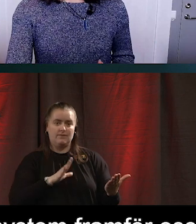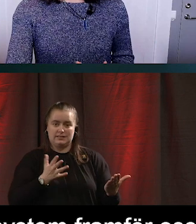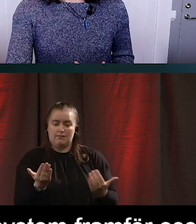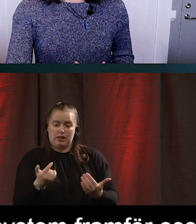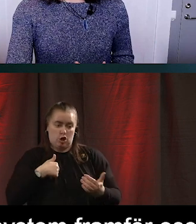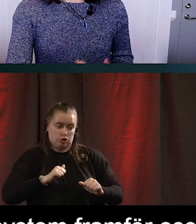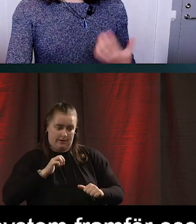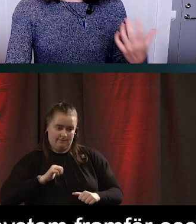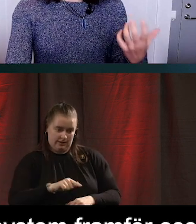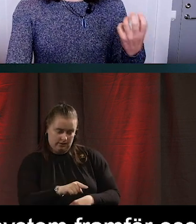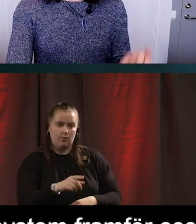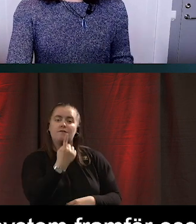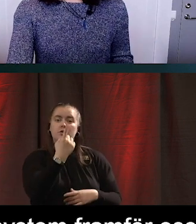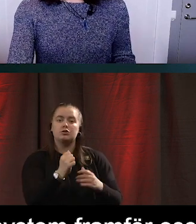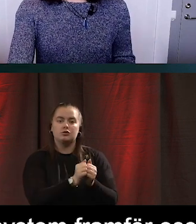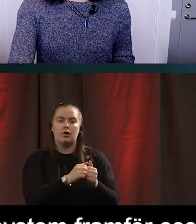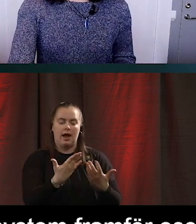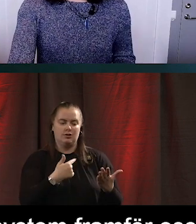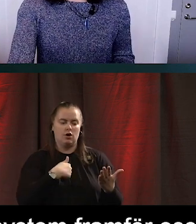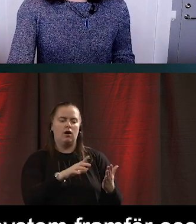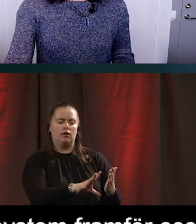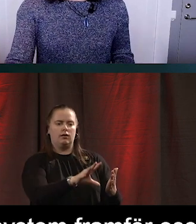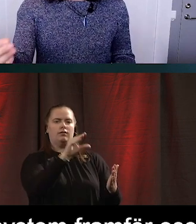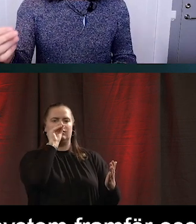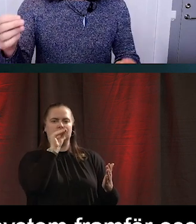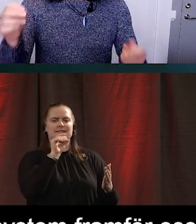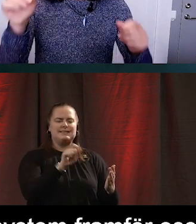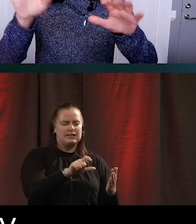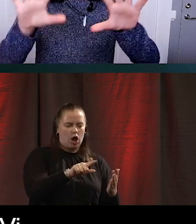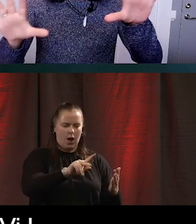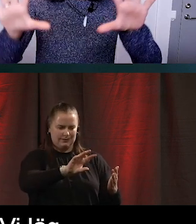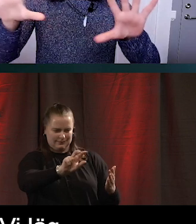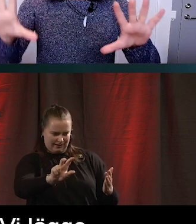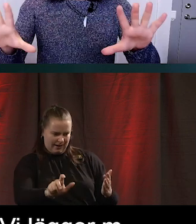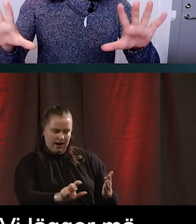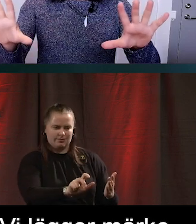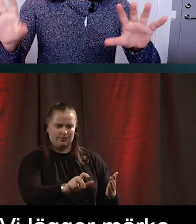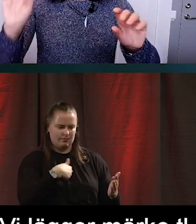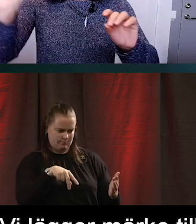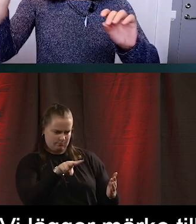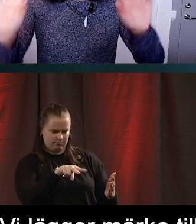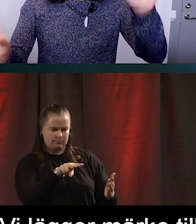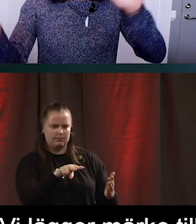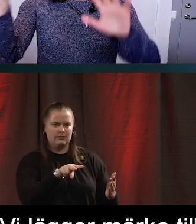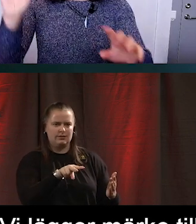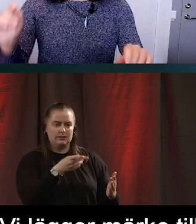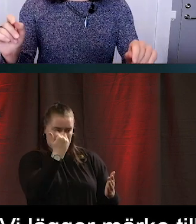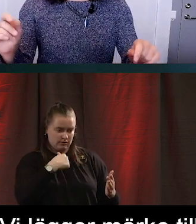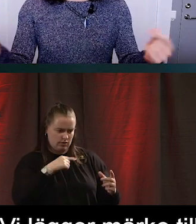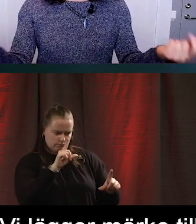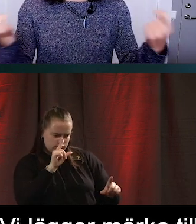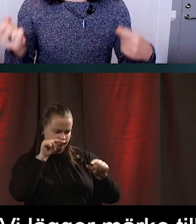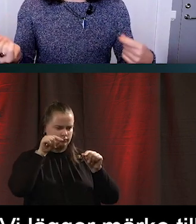är att vi tar in signaler och tecken. Vi lägger märke till vad är det vi har framför oss. Kan vi identifiera